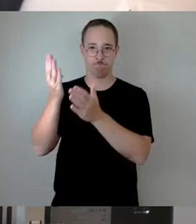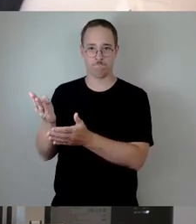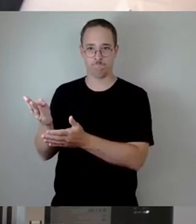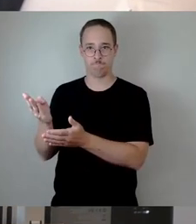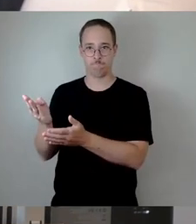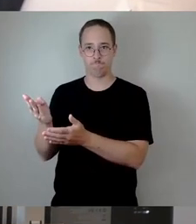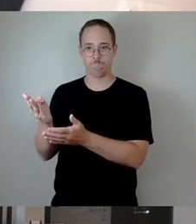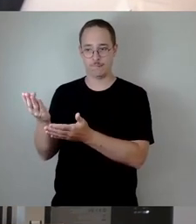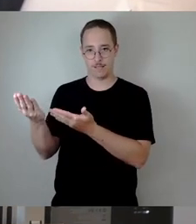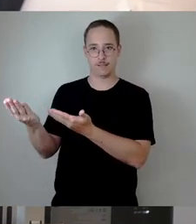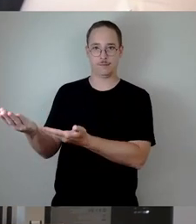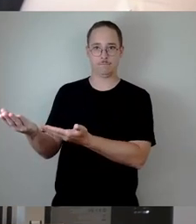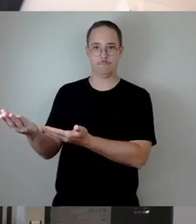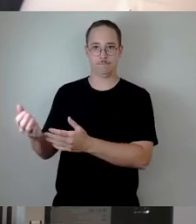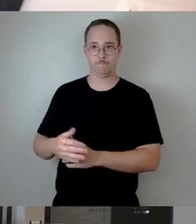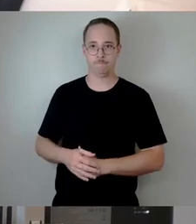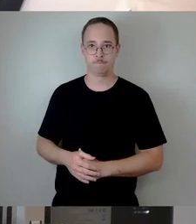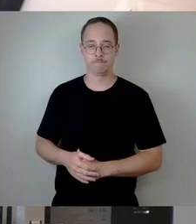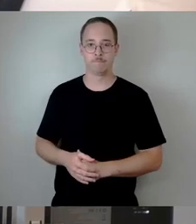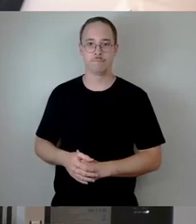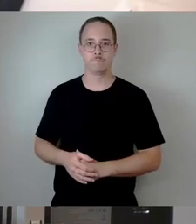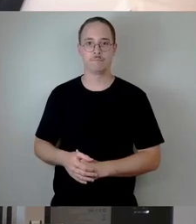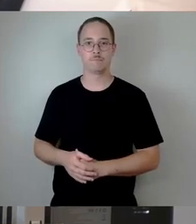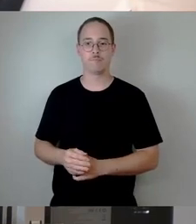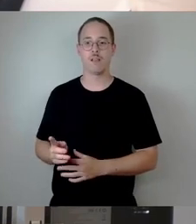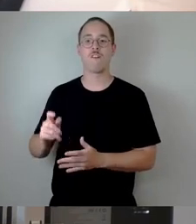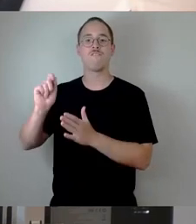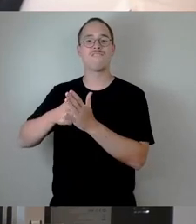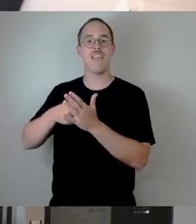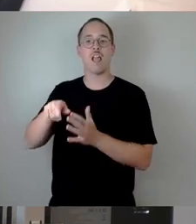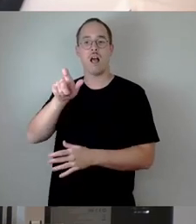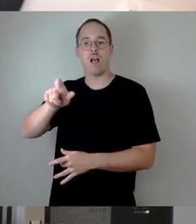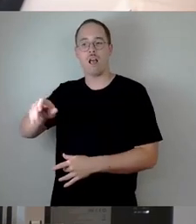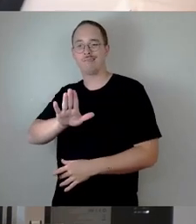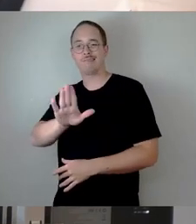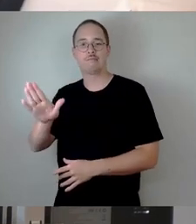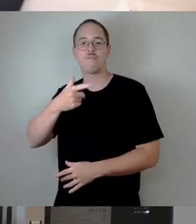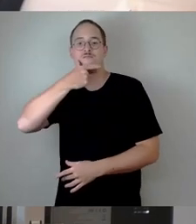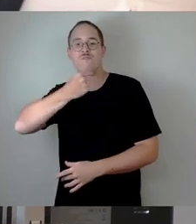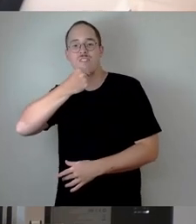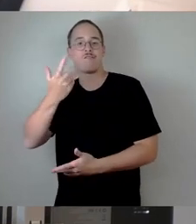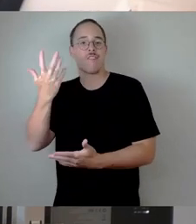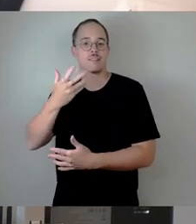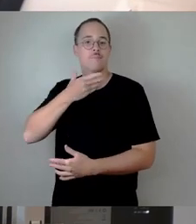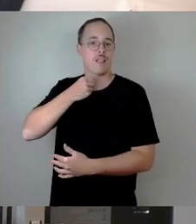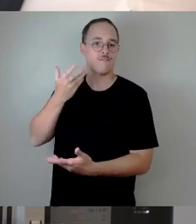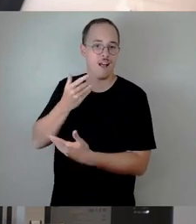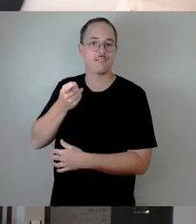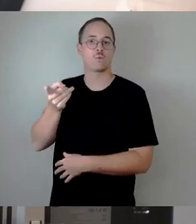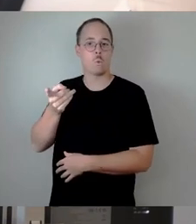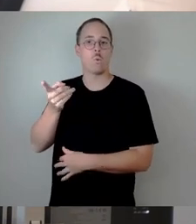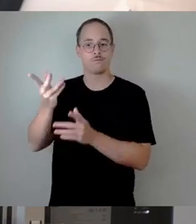Darstellung des Wählerwillens in den Ausschussgrößen. Für uns sind